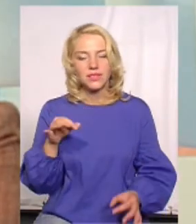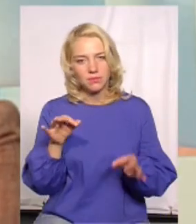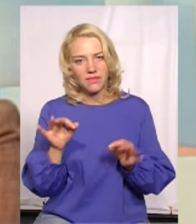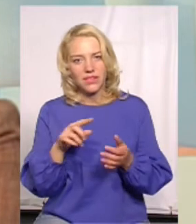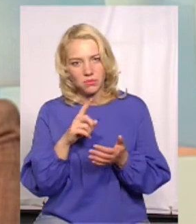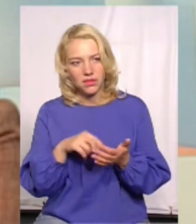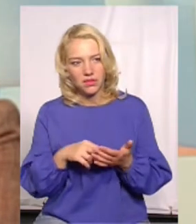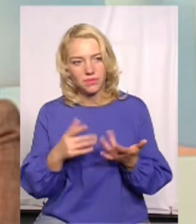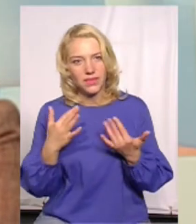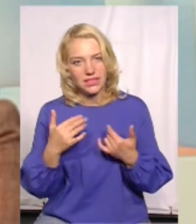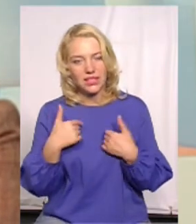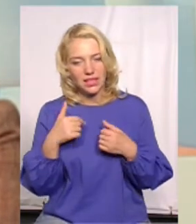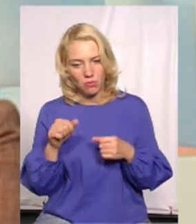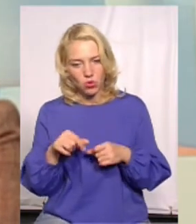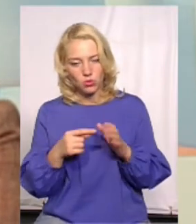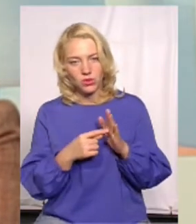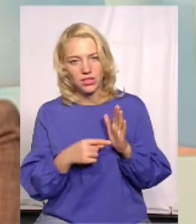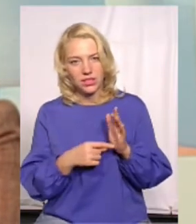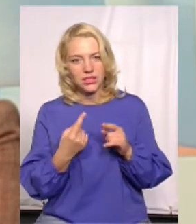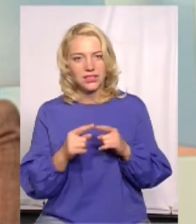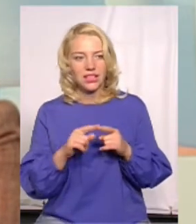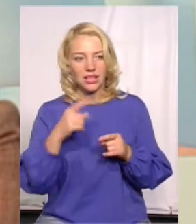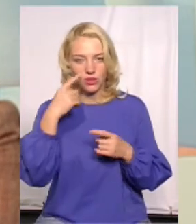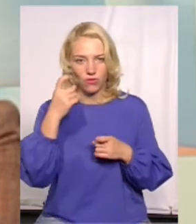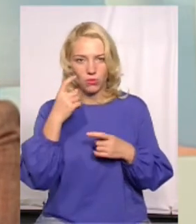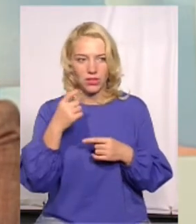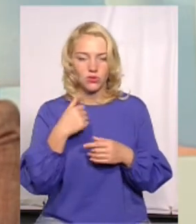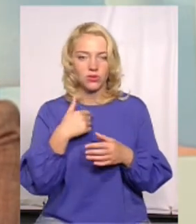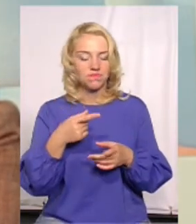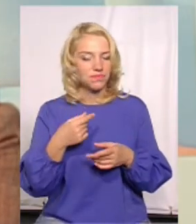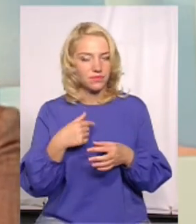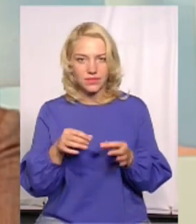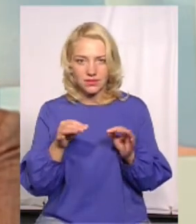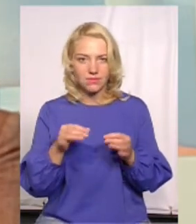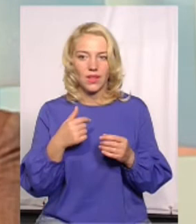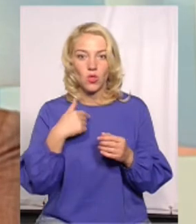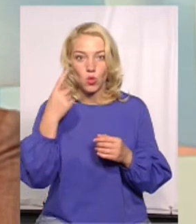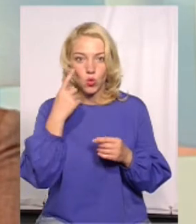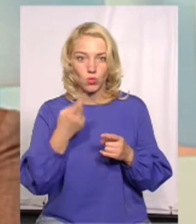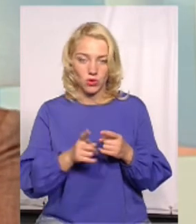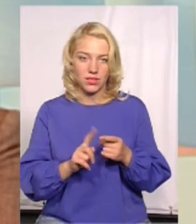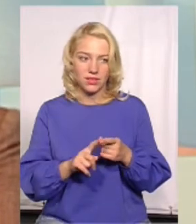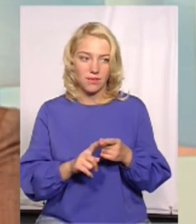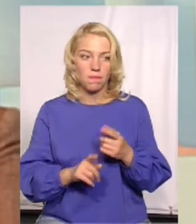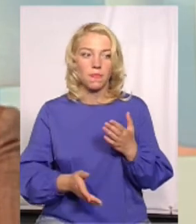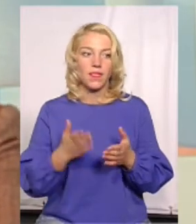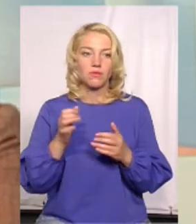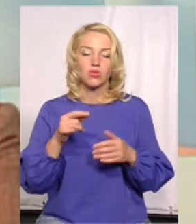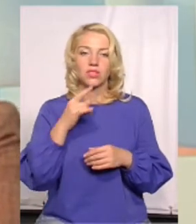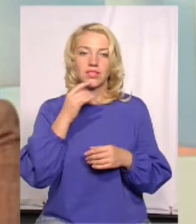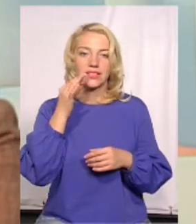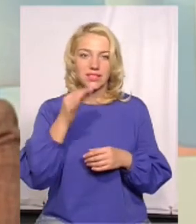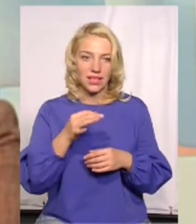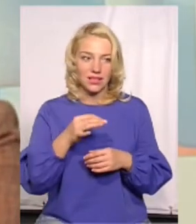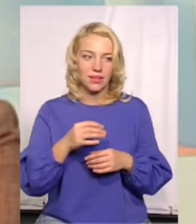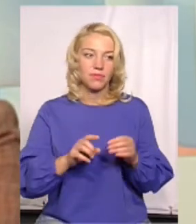я можу поділитися цією інформацією, насправді, думаю над цим, тому що, якщо можна так сказати,